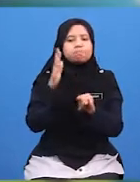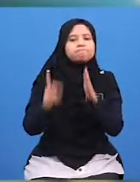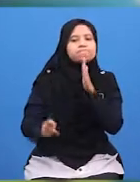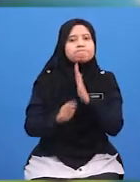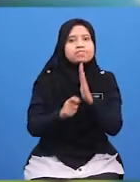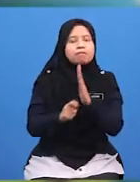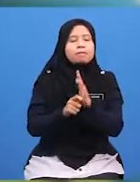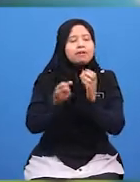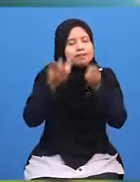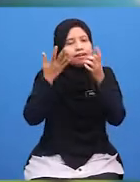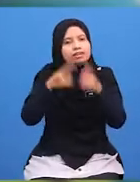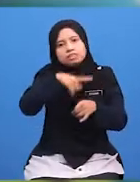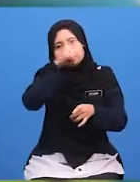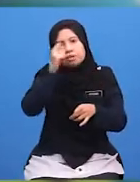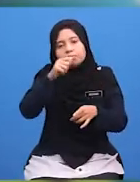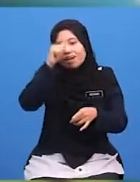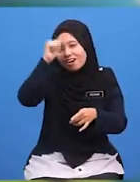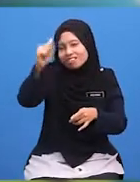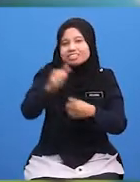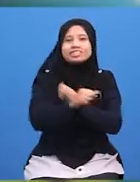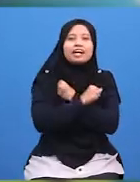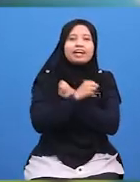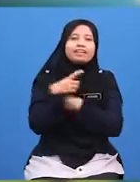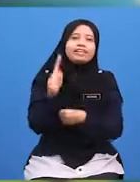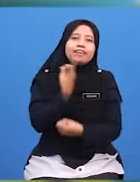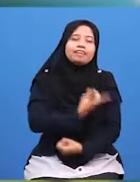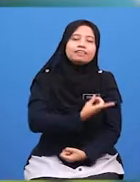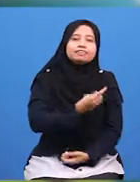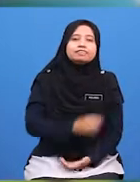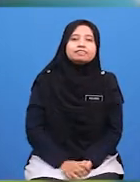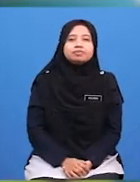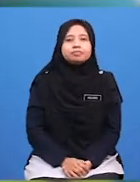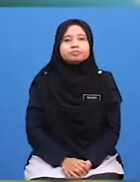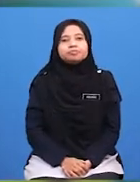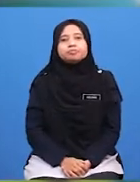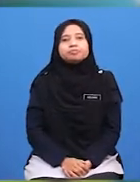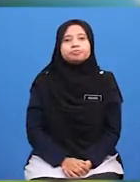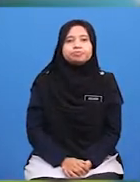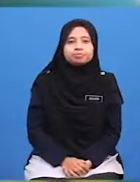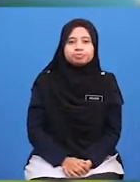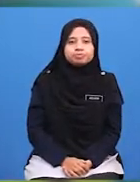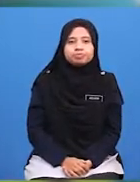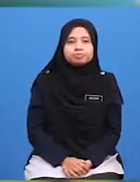Bertambah Kerana Allah Sayang Kepada Orang Yang Memuliakan Tetamu